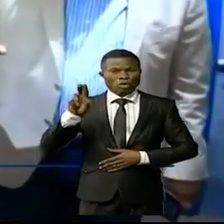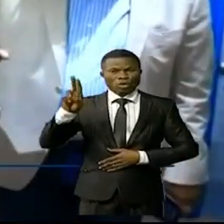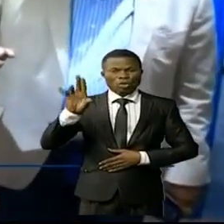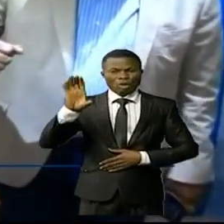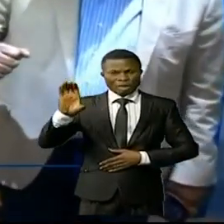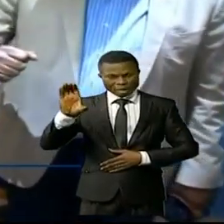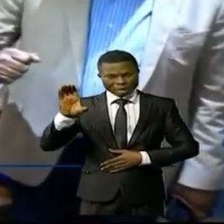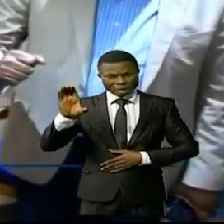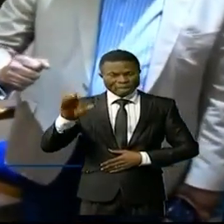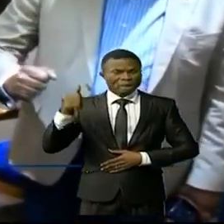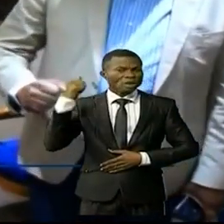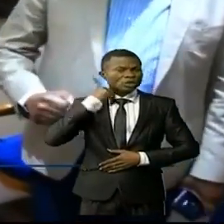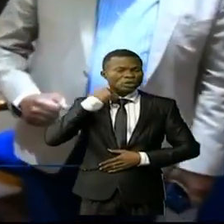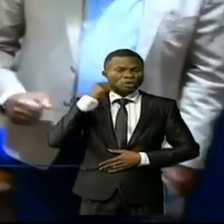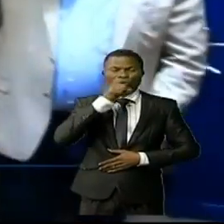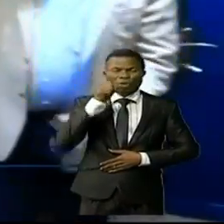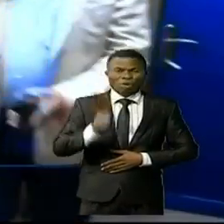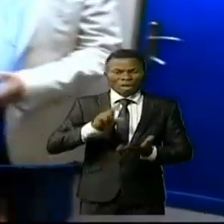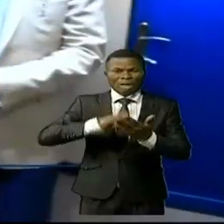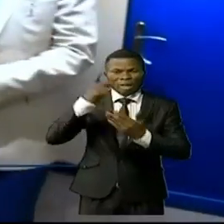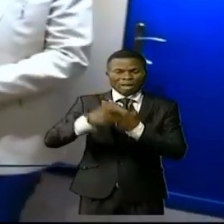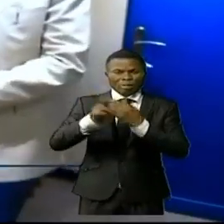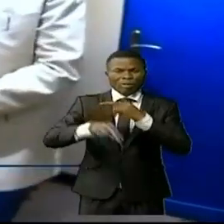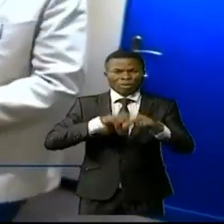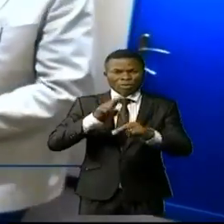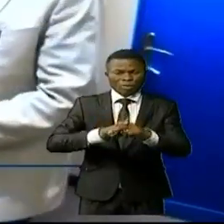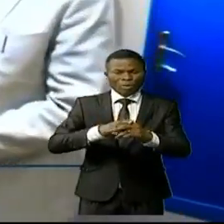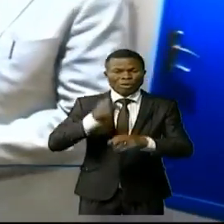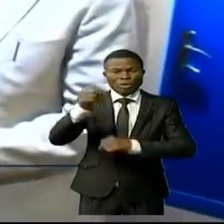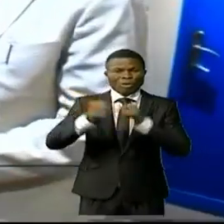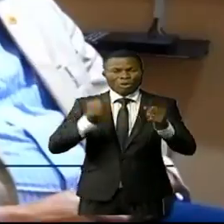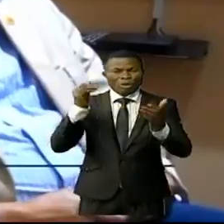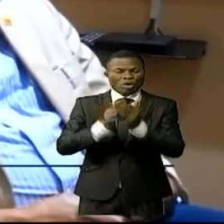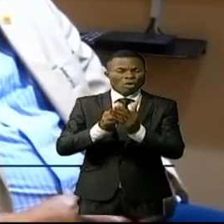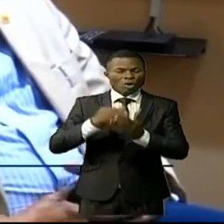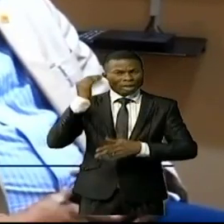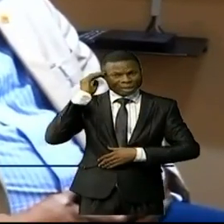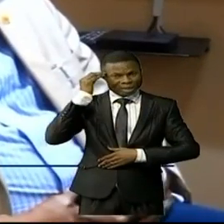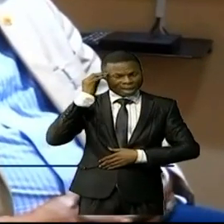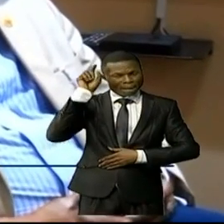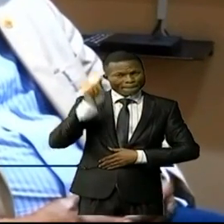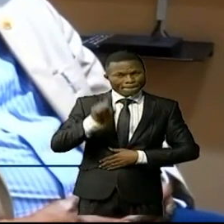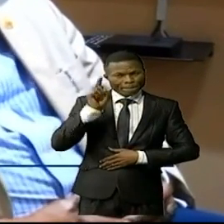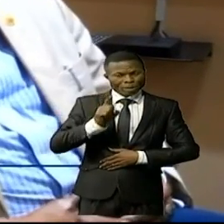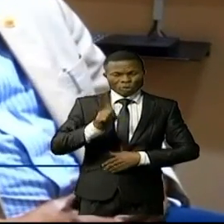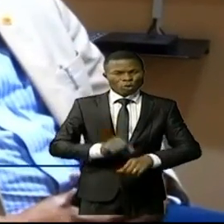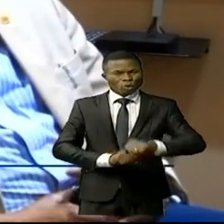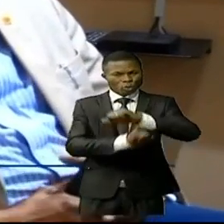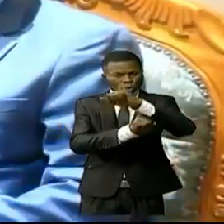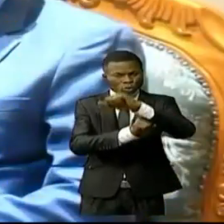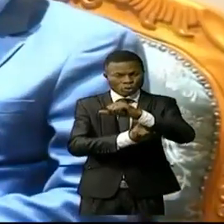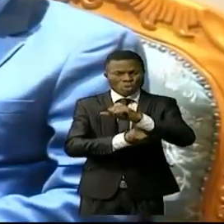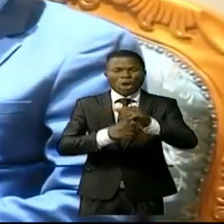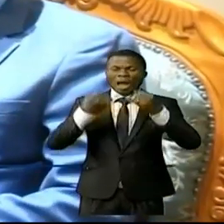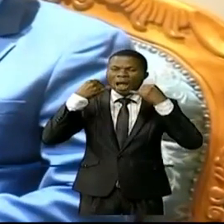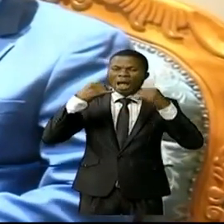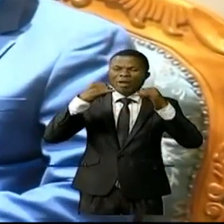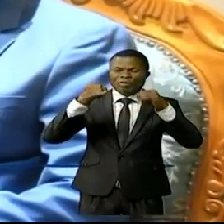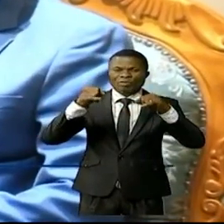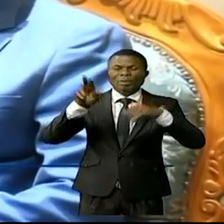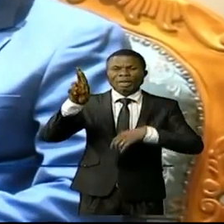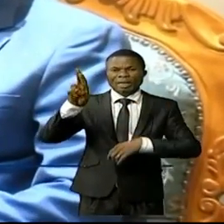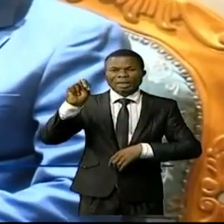médecin directeur du programme national de lutte contre les sida, a besoin d'un accompagnement médiatique de la